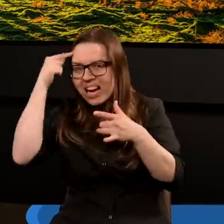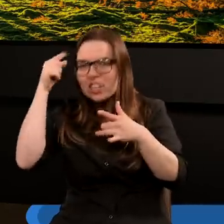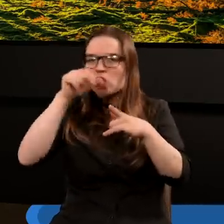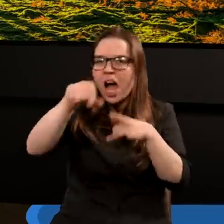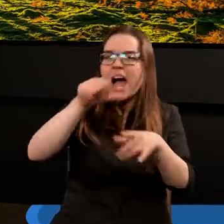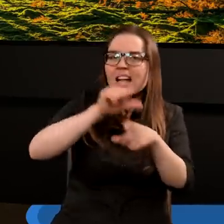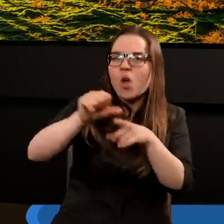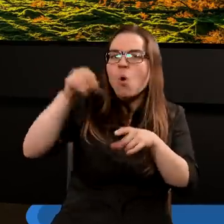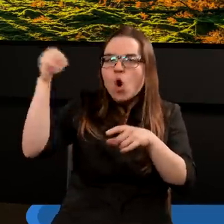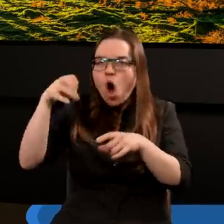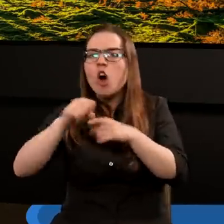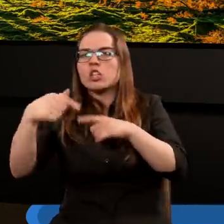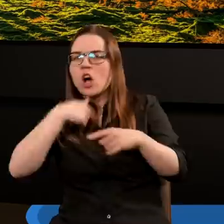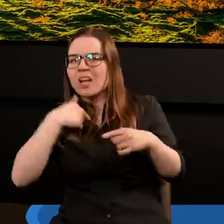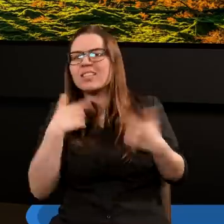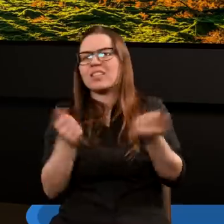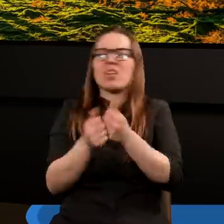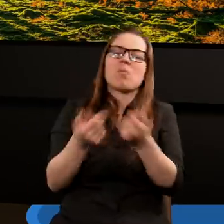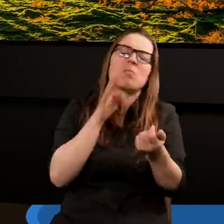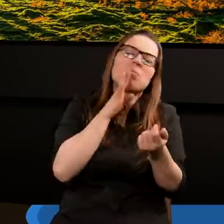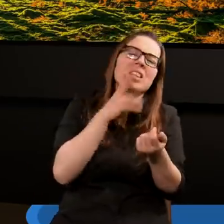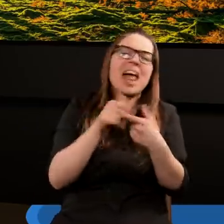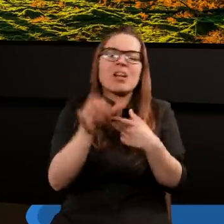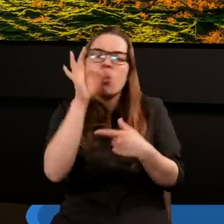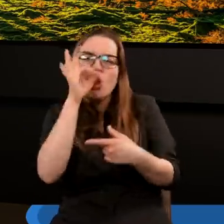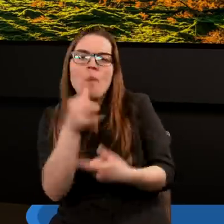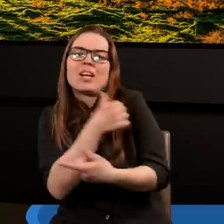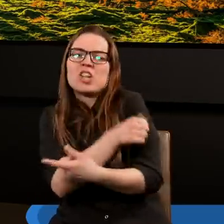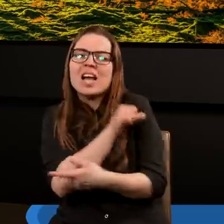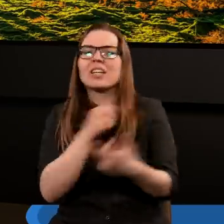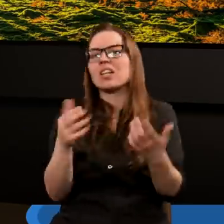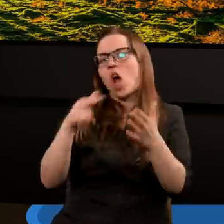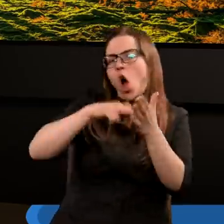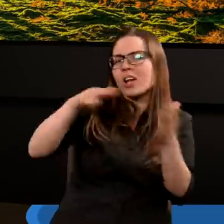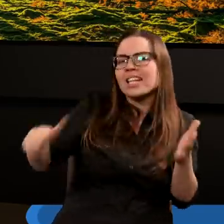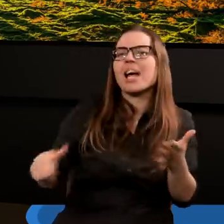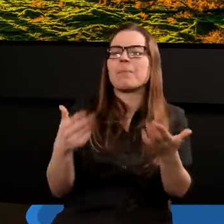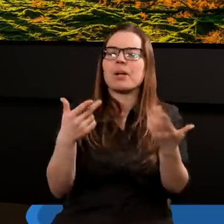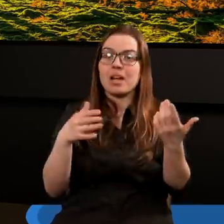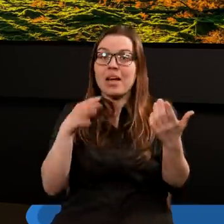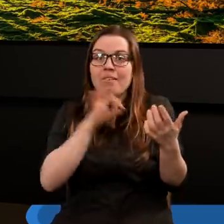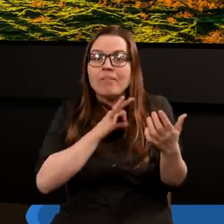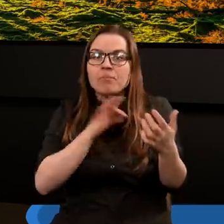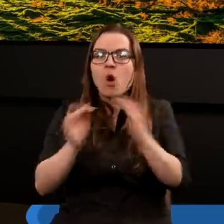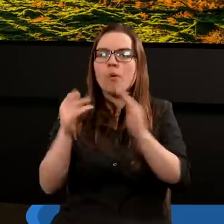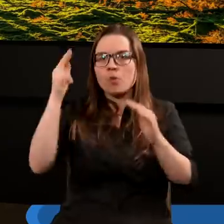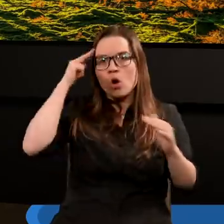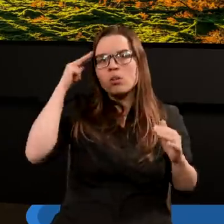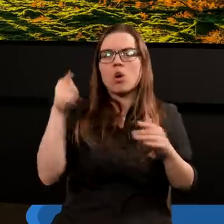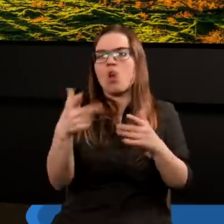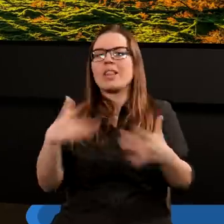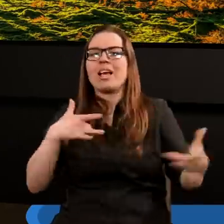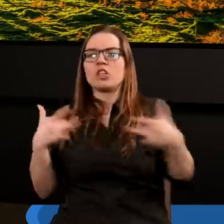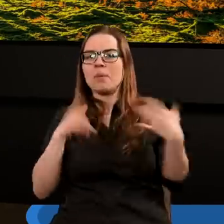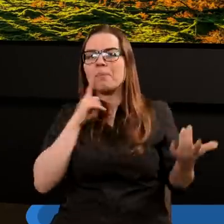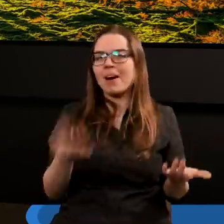gorsi ode mnie, nie są dobrymi chrześcijanami, tak, są odstępcami w moim rozumieniu, a oni nie cierpią.